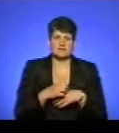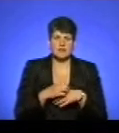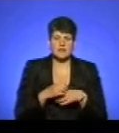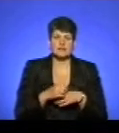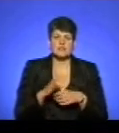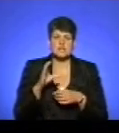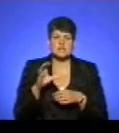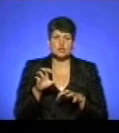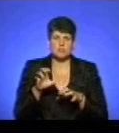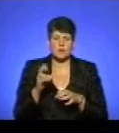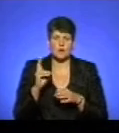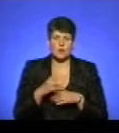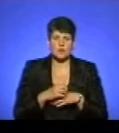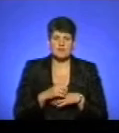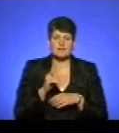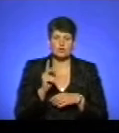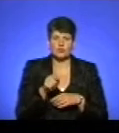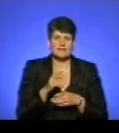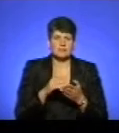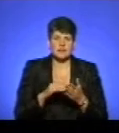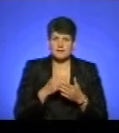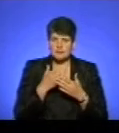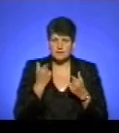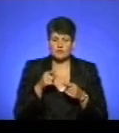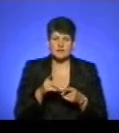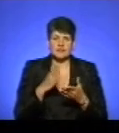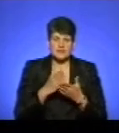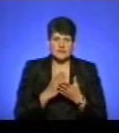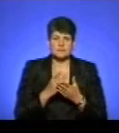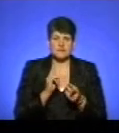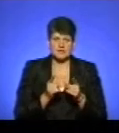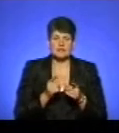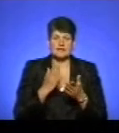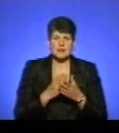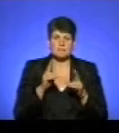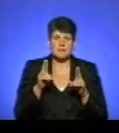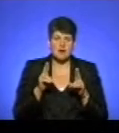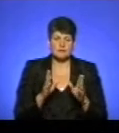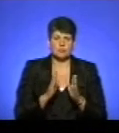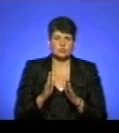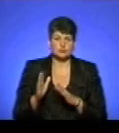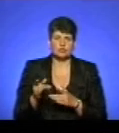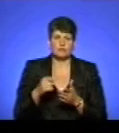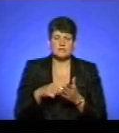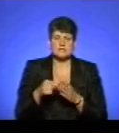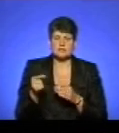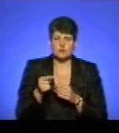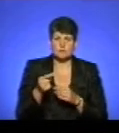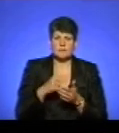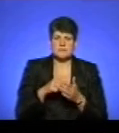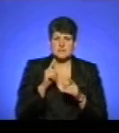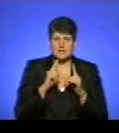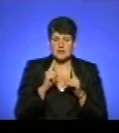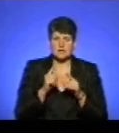собак, котів і хижих тварин, ніхто їх не відміняв, вони є чинні. Є правила благоустрою по місту Теренополь, міська рада,